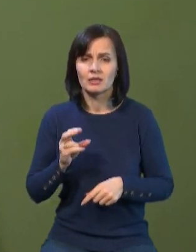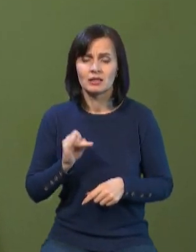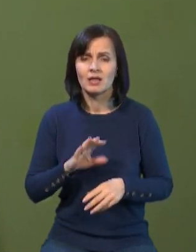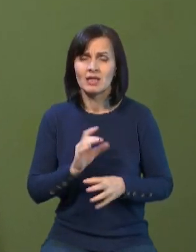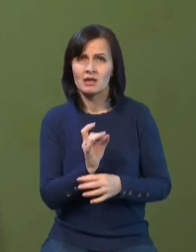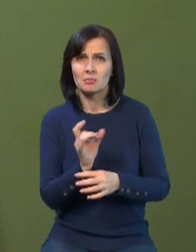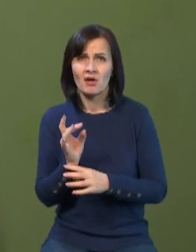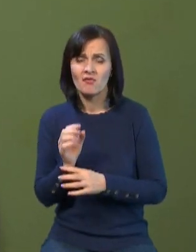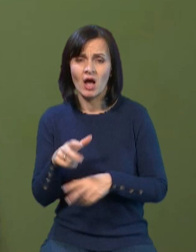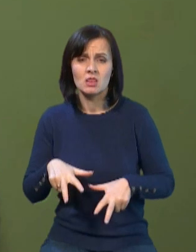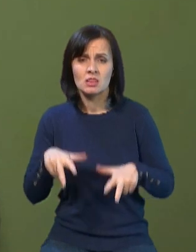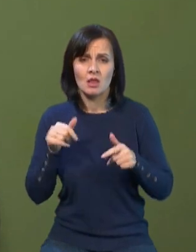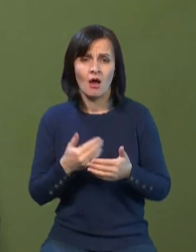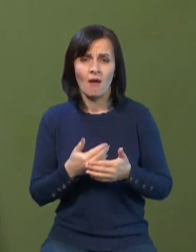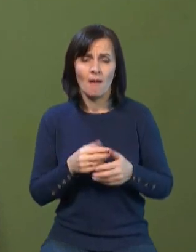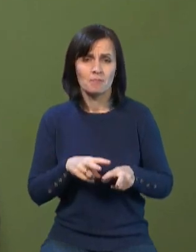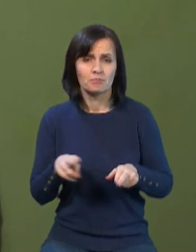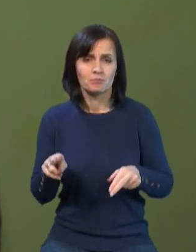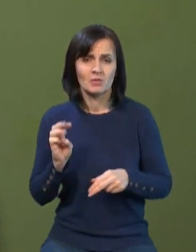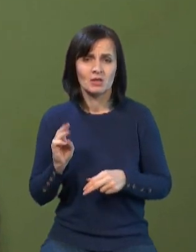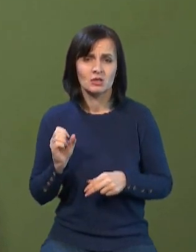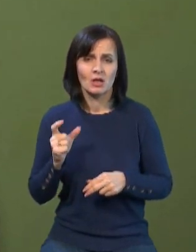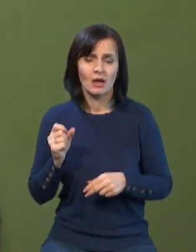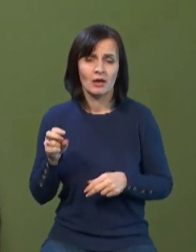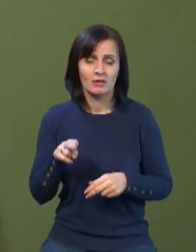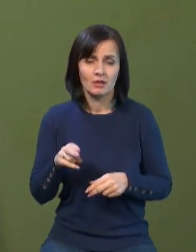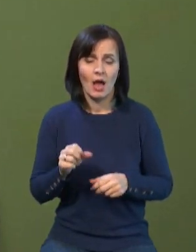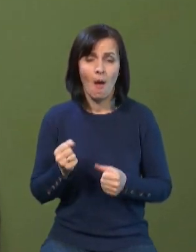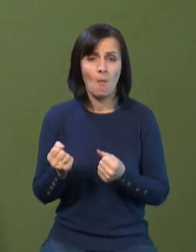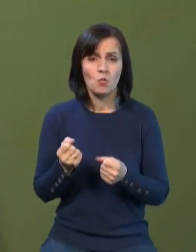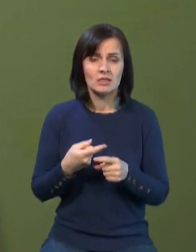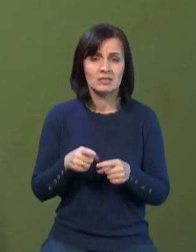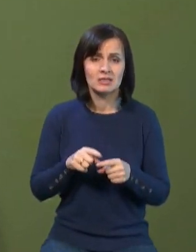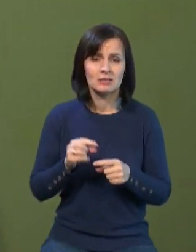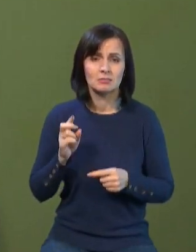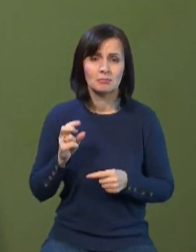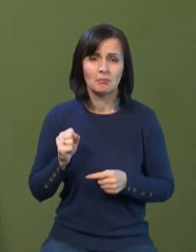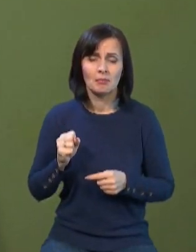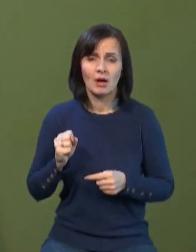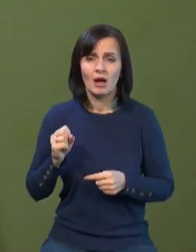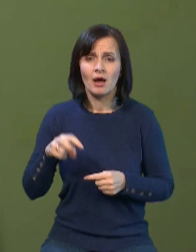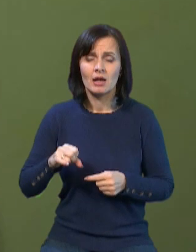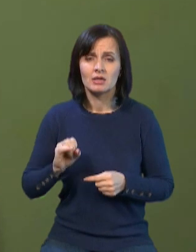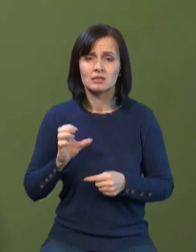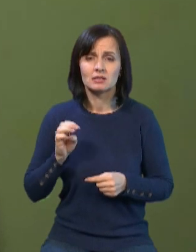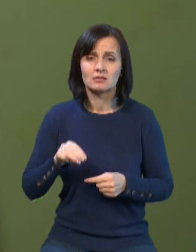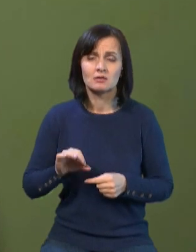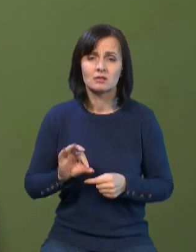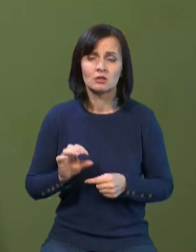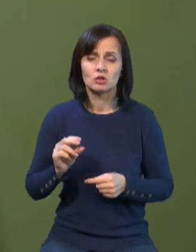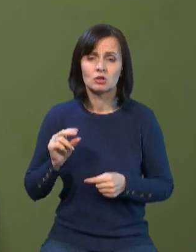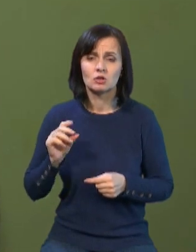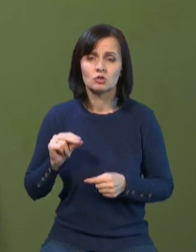на кшталт «Шахетису-36», а саме боротися з балістичною загрозою, тому що це їх виключно особливість. І лише вони